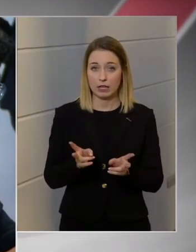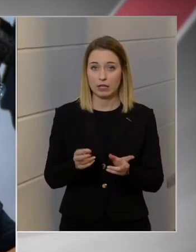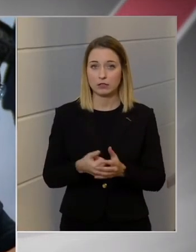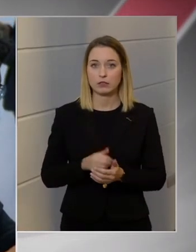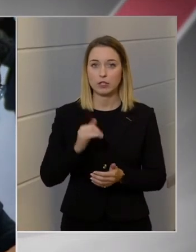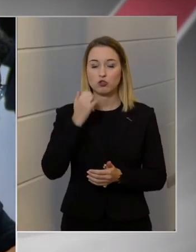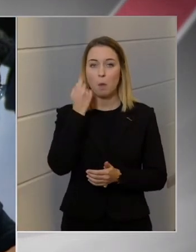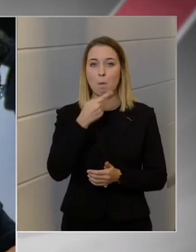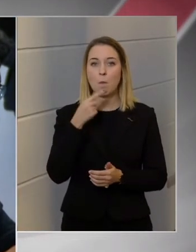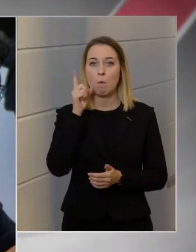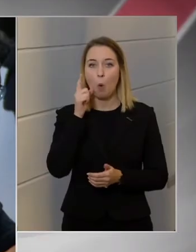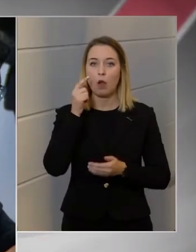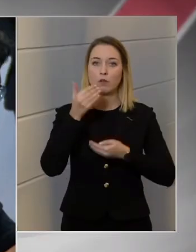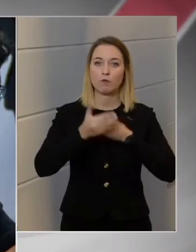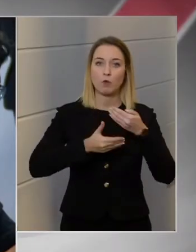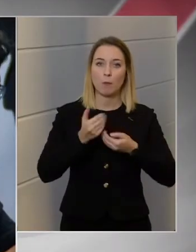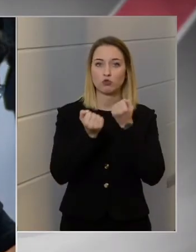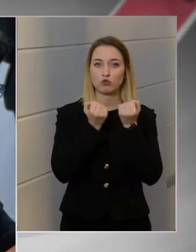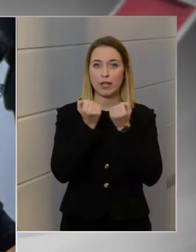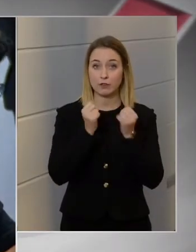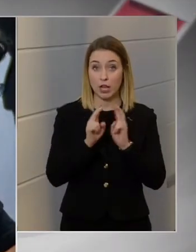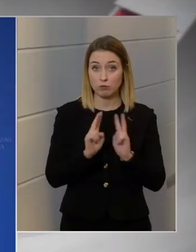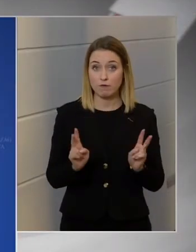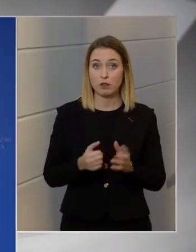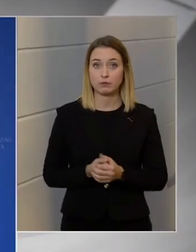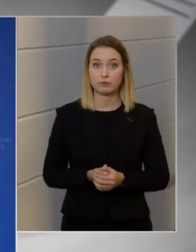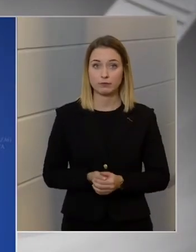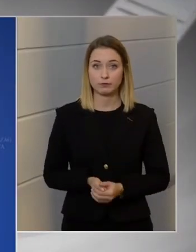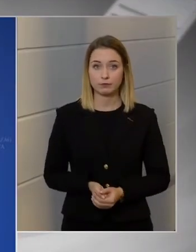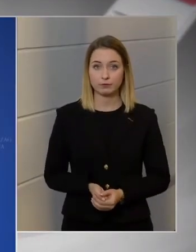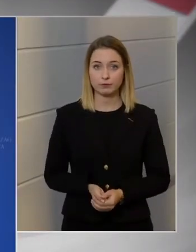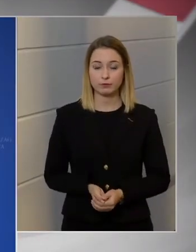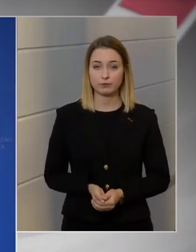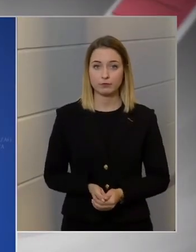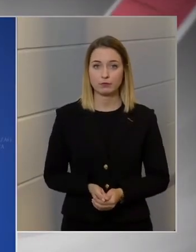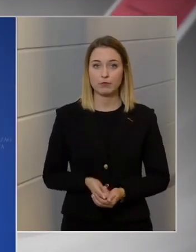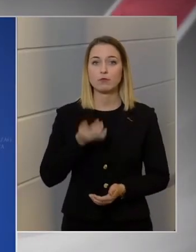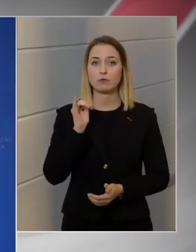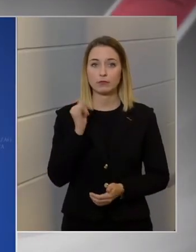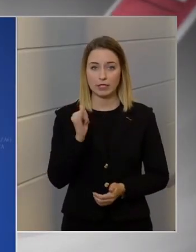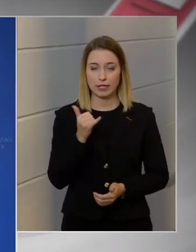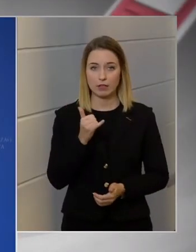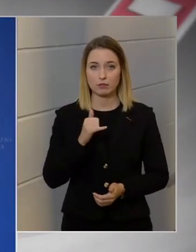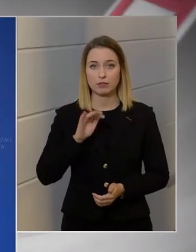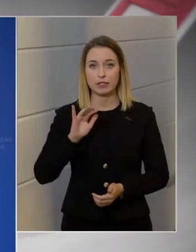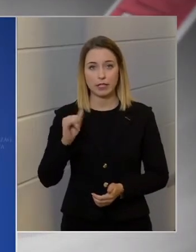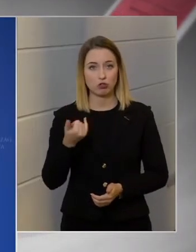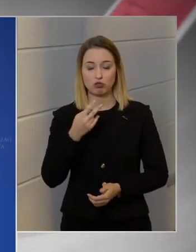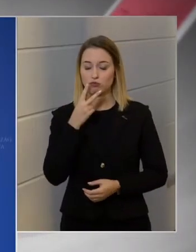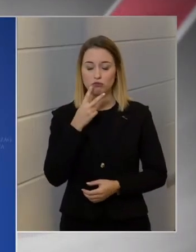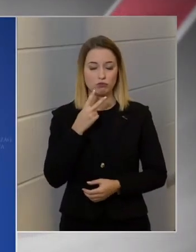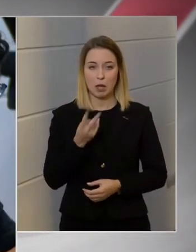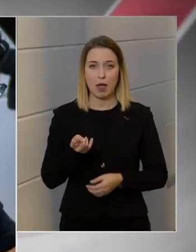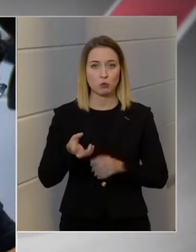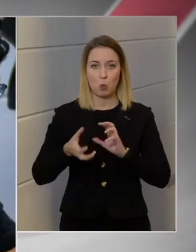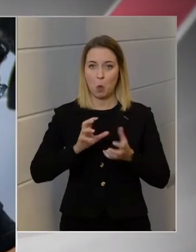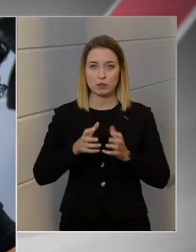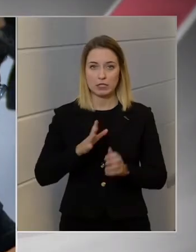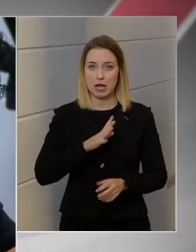ellátásban, és a mollal folyamatos tárgyalásban vannak-e ez ügyben? Igen, és nem látunk ma ilyen kockázatot.